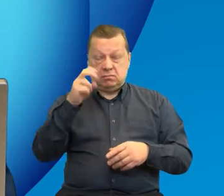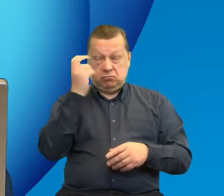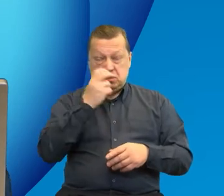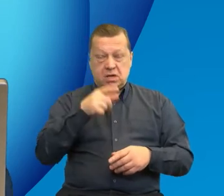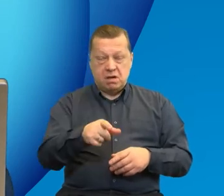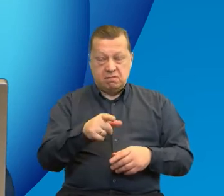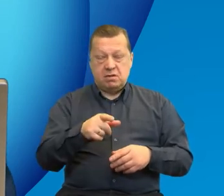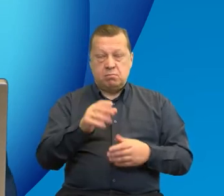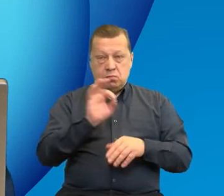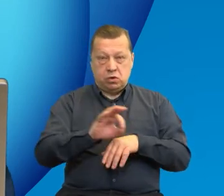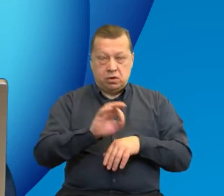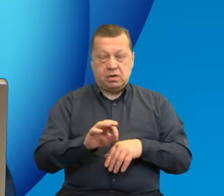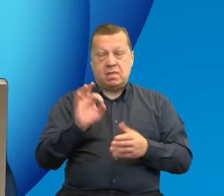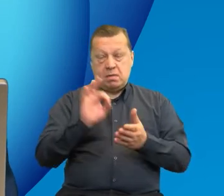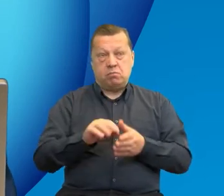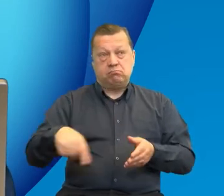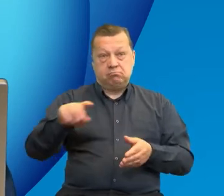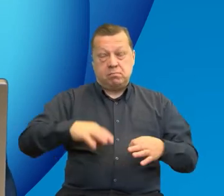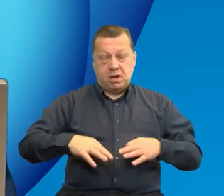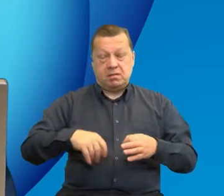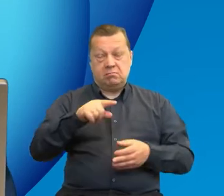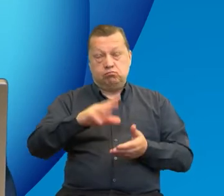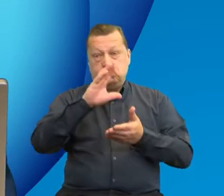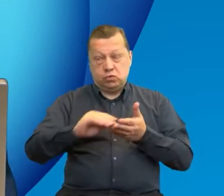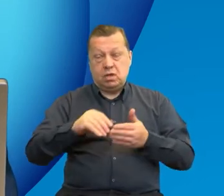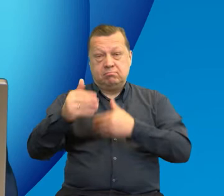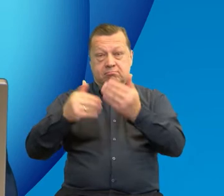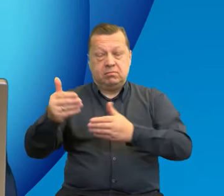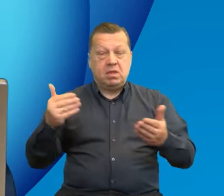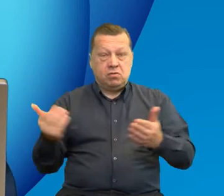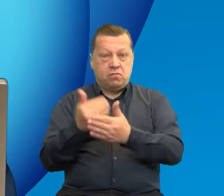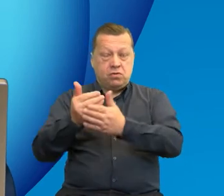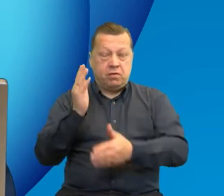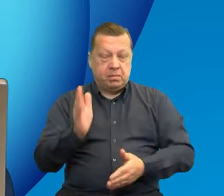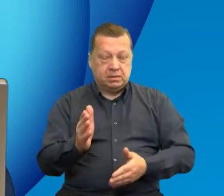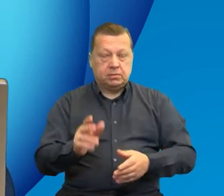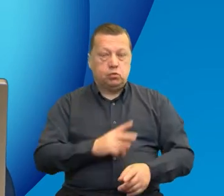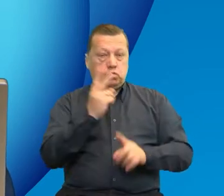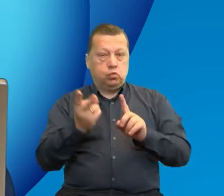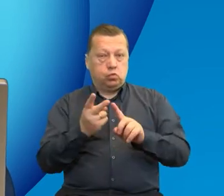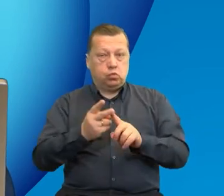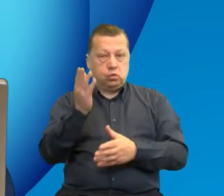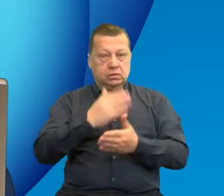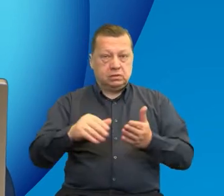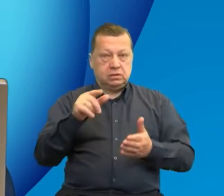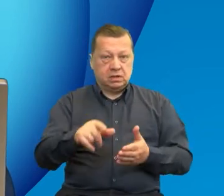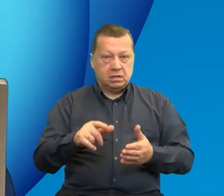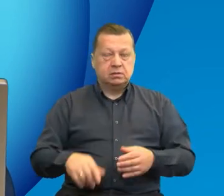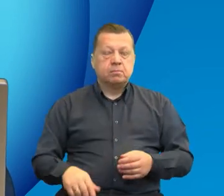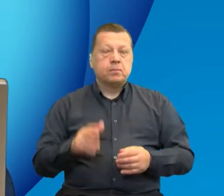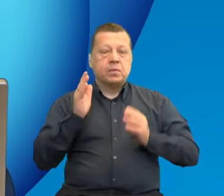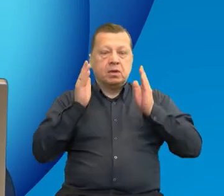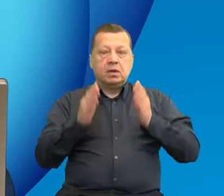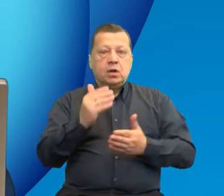Państwa do tego, żeby podejmować kolejne ciekawe wyzwania projektowe. W drugiej części, tak jak powiedziała Agnieszka, skupimy się bardziej